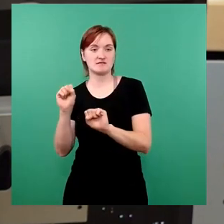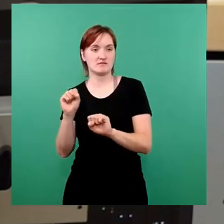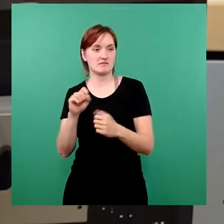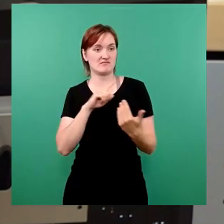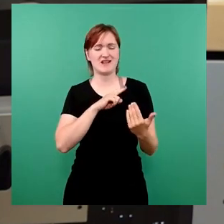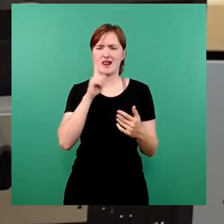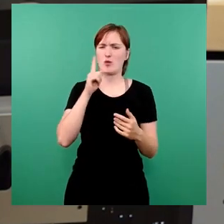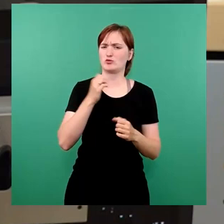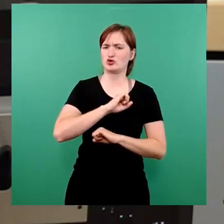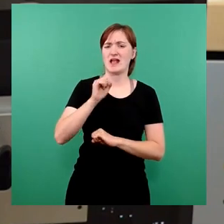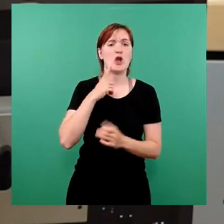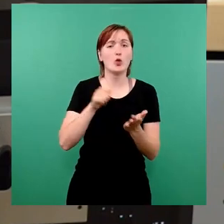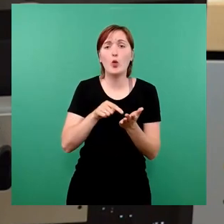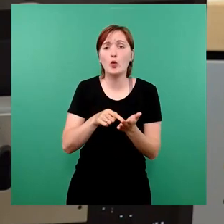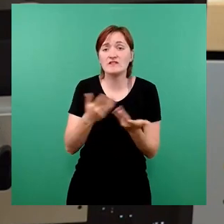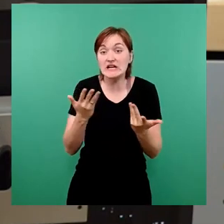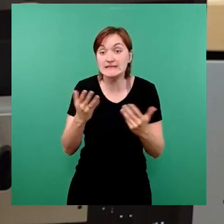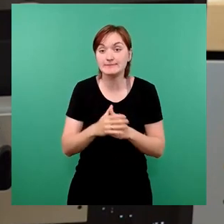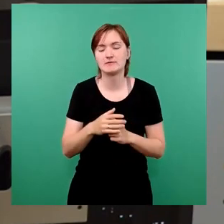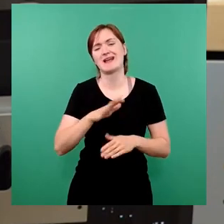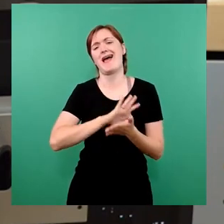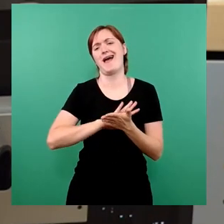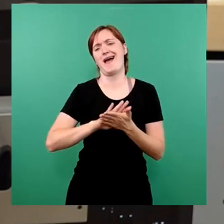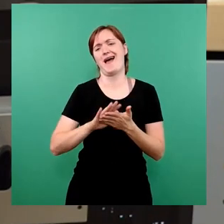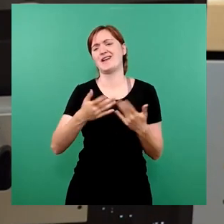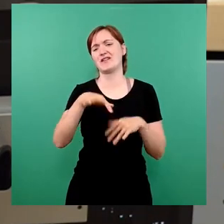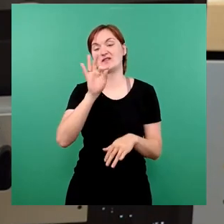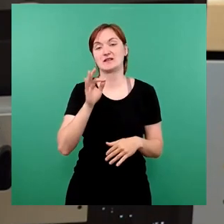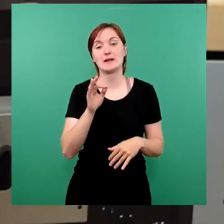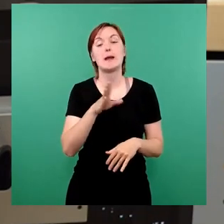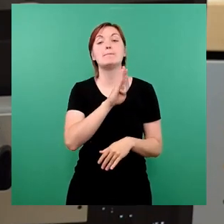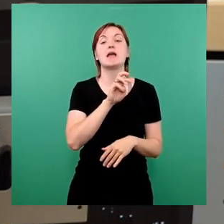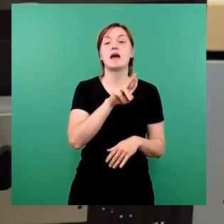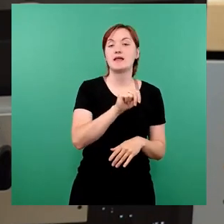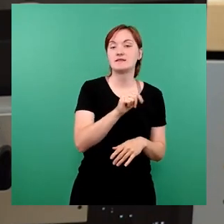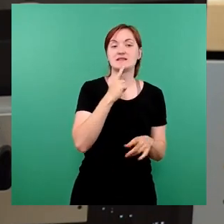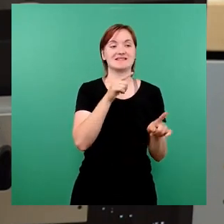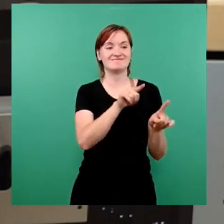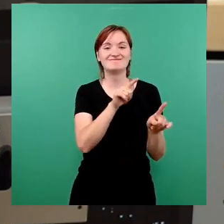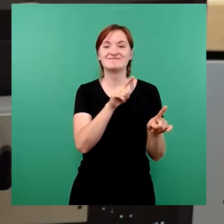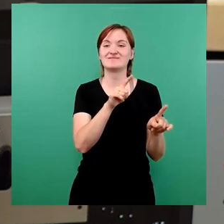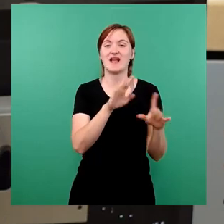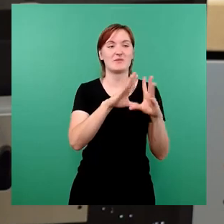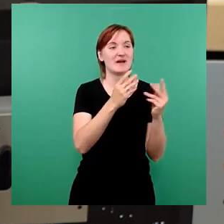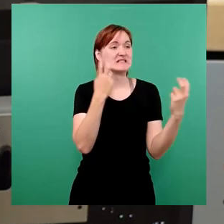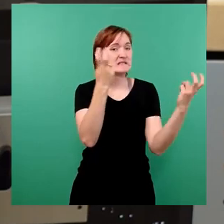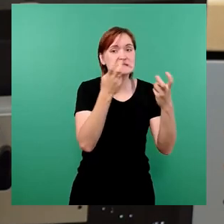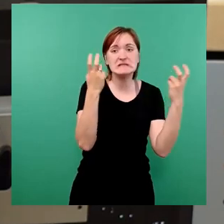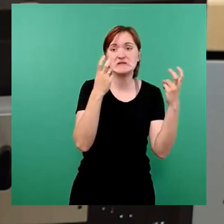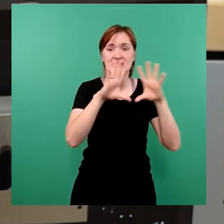schnell, die Ursachen sind gleich zu recherchieren. Wir haben es schon gehört, bei der BAN ist es die erfolglose Suche nach einem